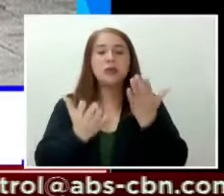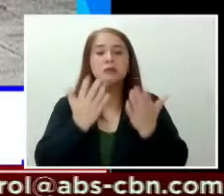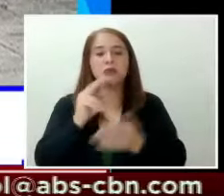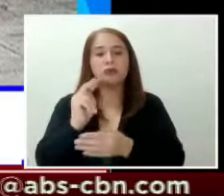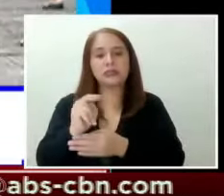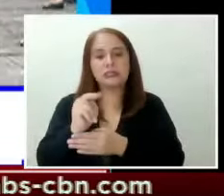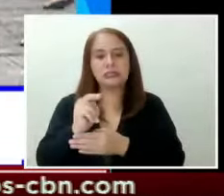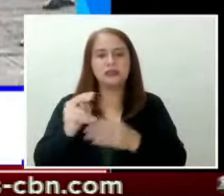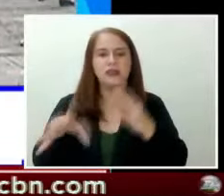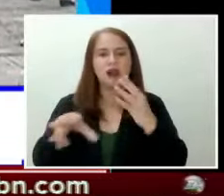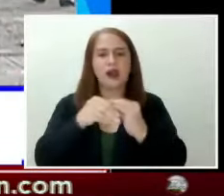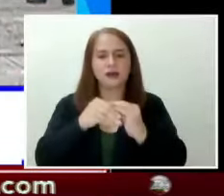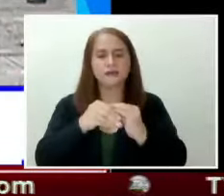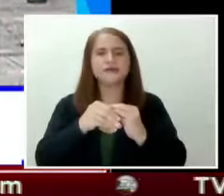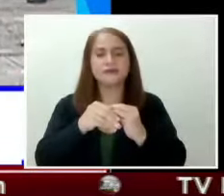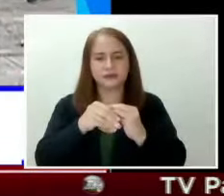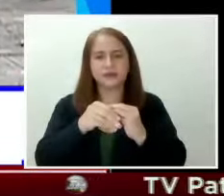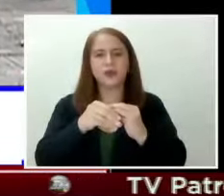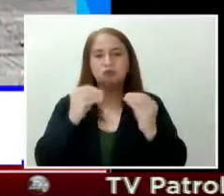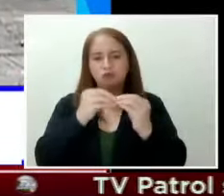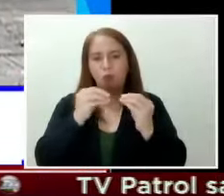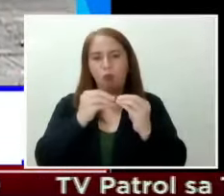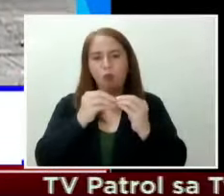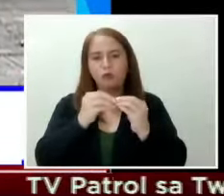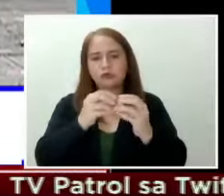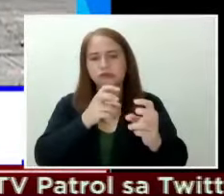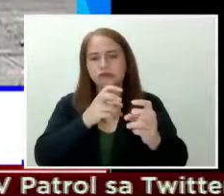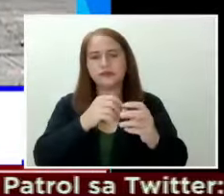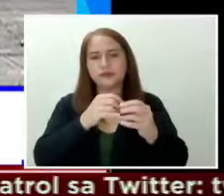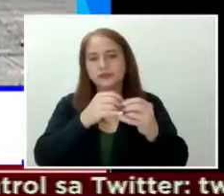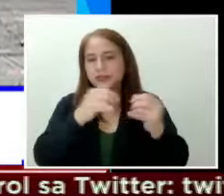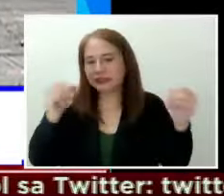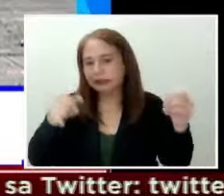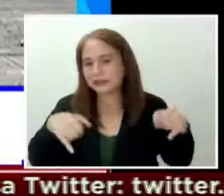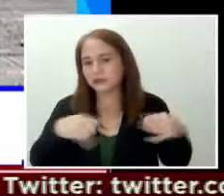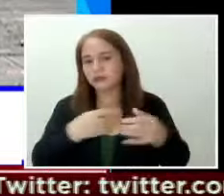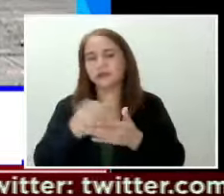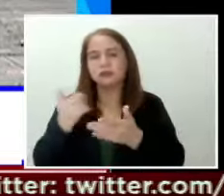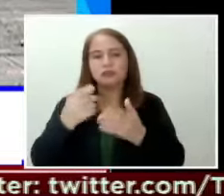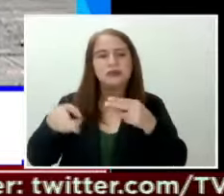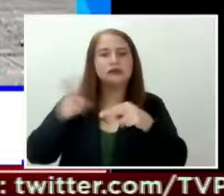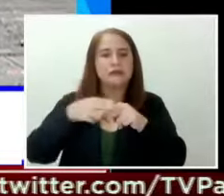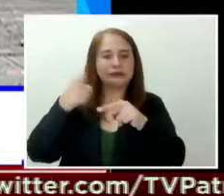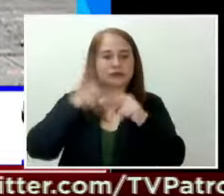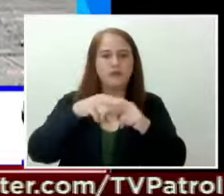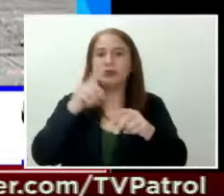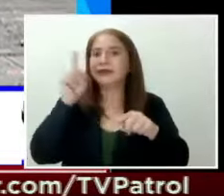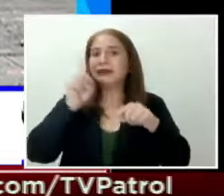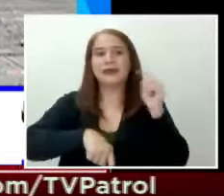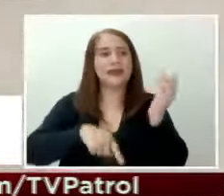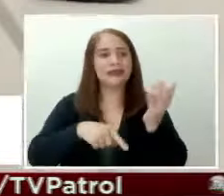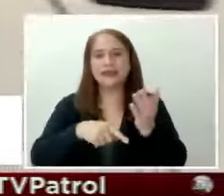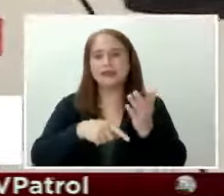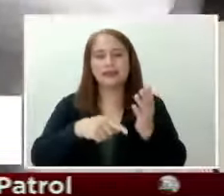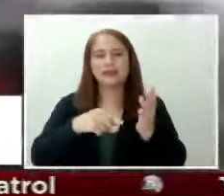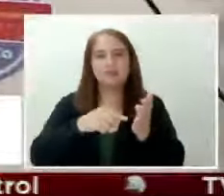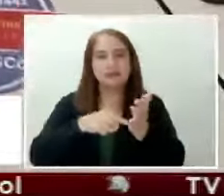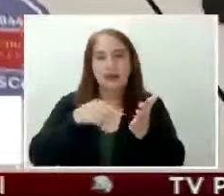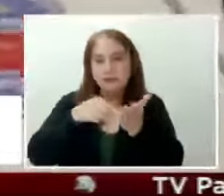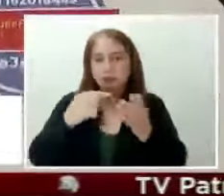magdagdag ng mga restrictions kasi napakataas na ng bilang ng kaso. We can't really afford na tumaas pa siya at lumababa pa talaga.